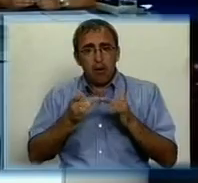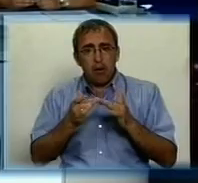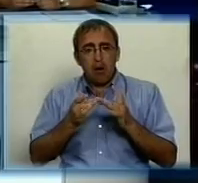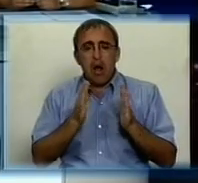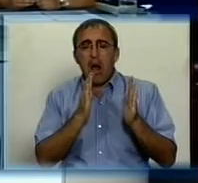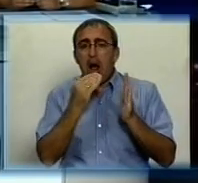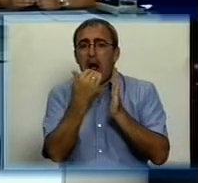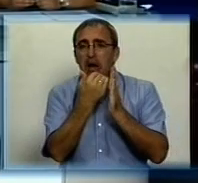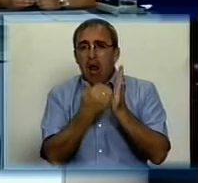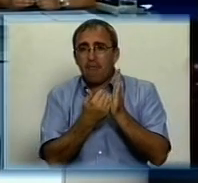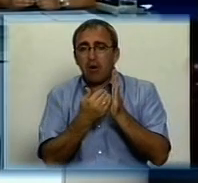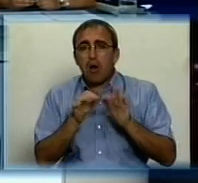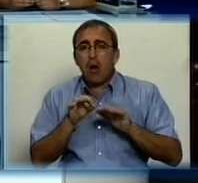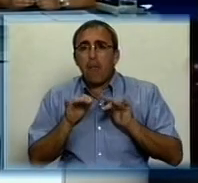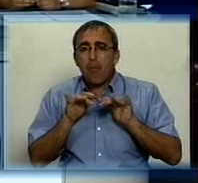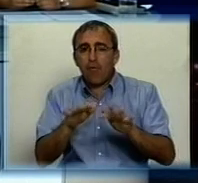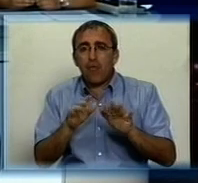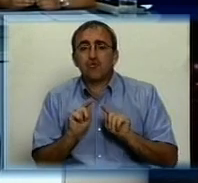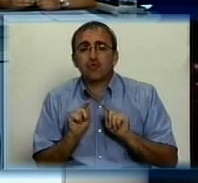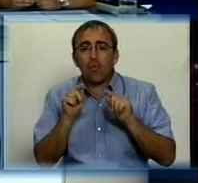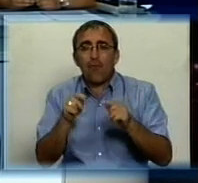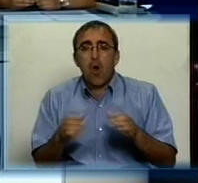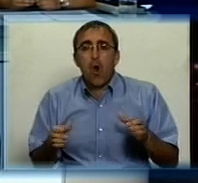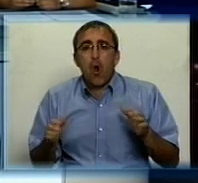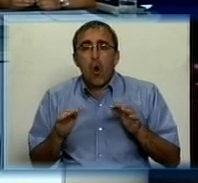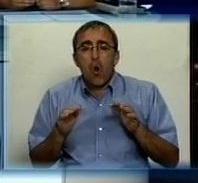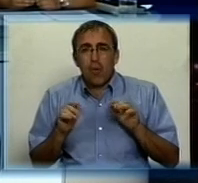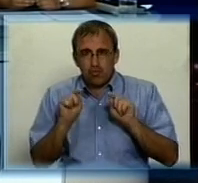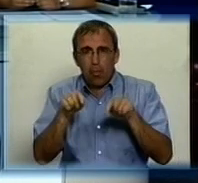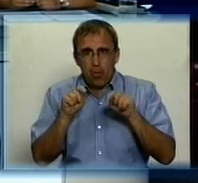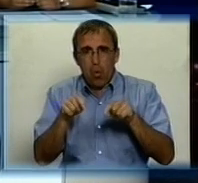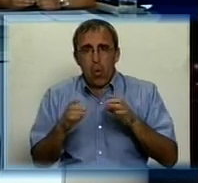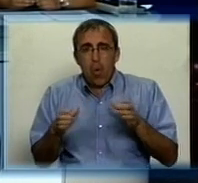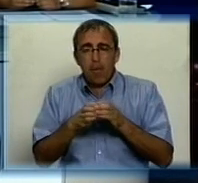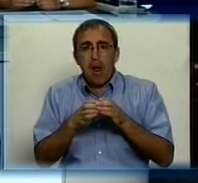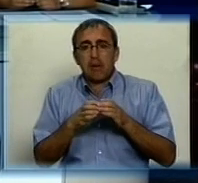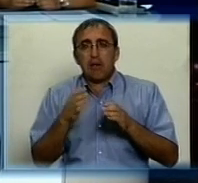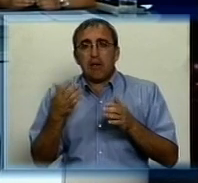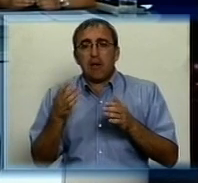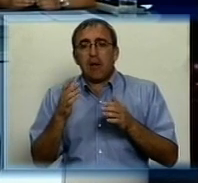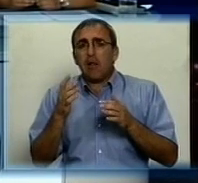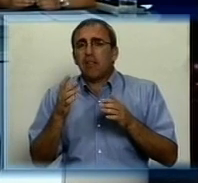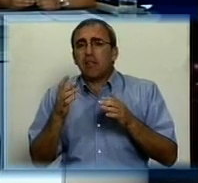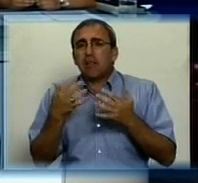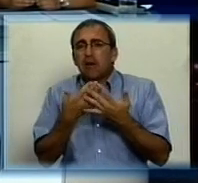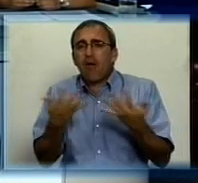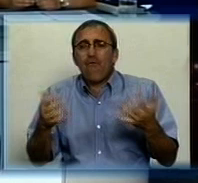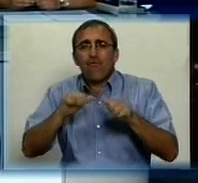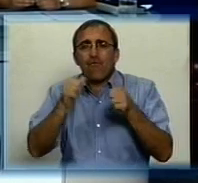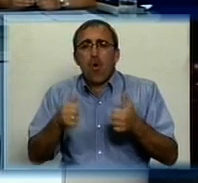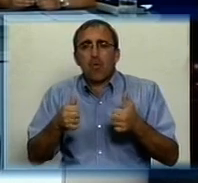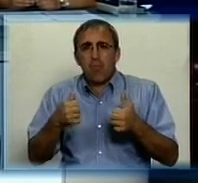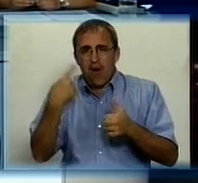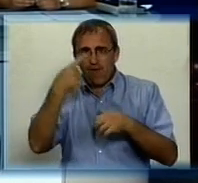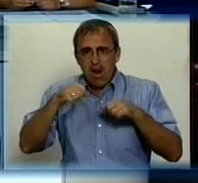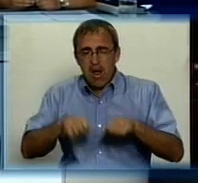графік проведення вступної кампанії України, зокрема. Тому що всі вищі незалежності форми власності мають чіткі